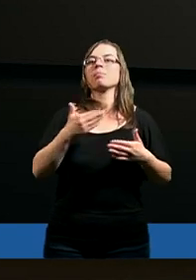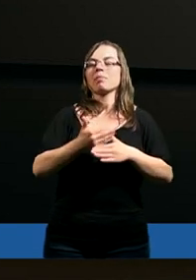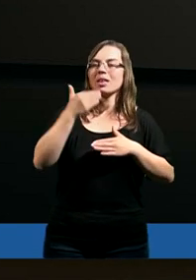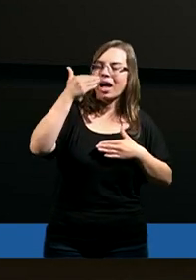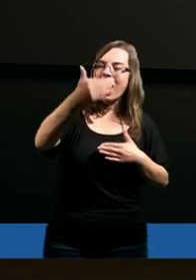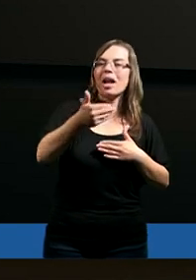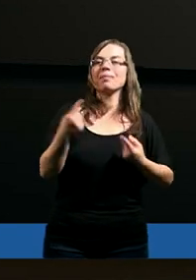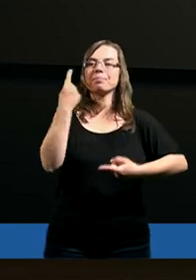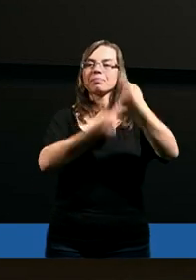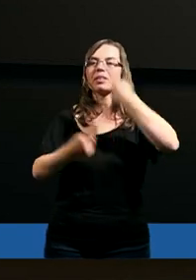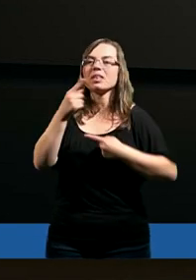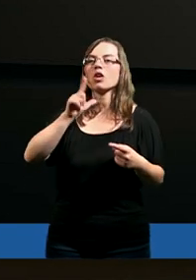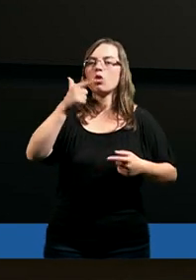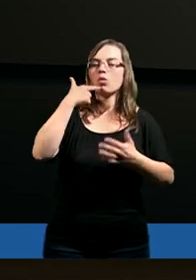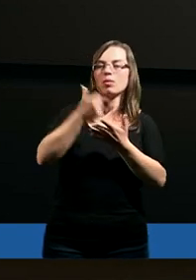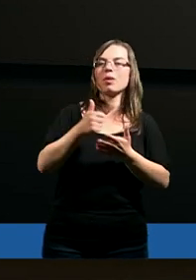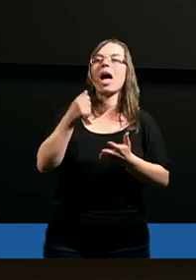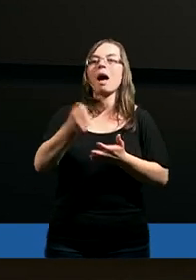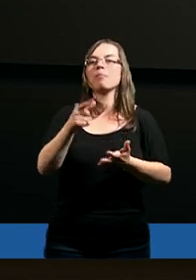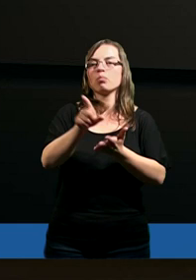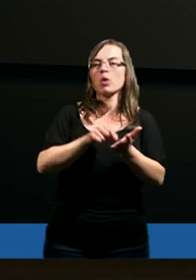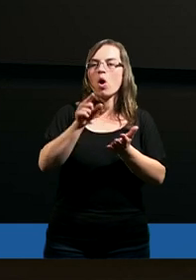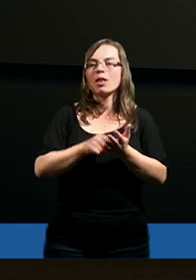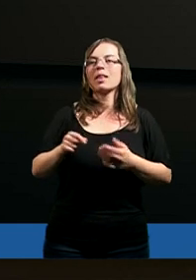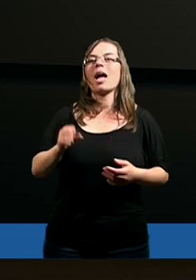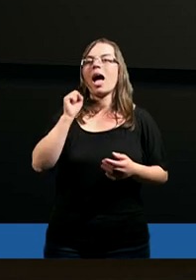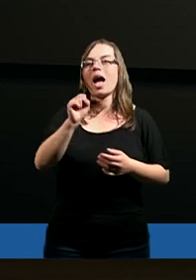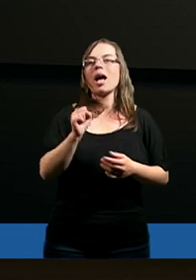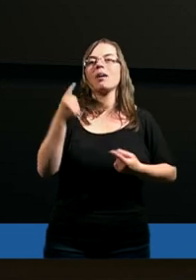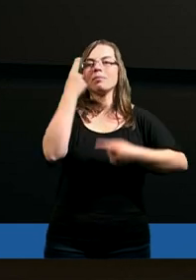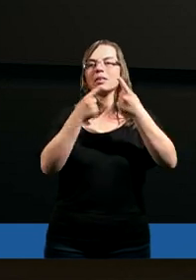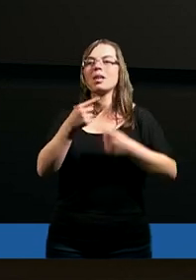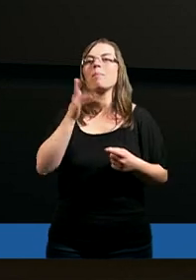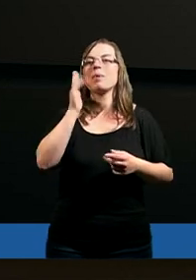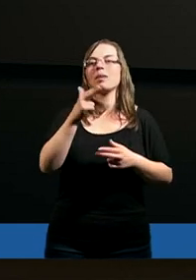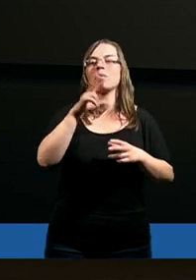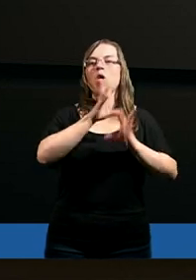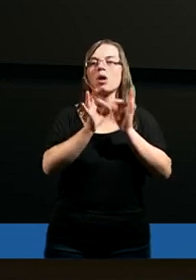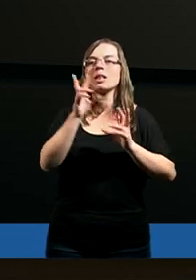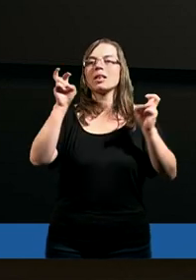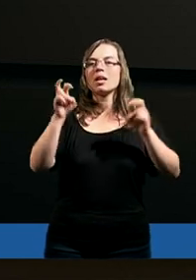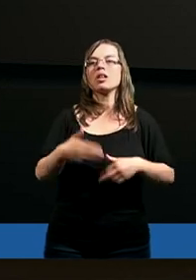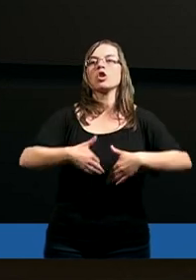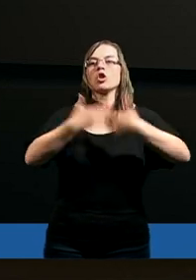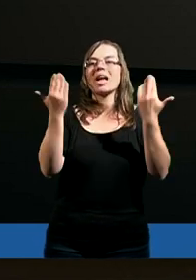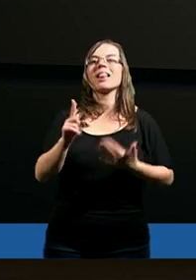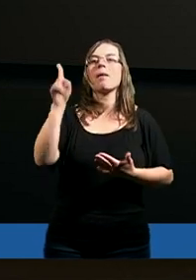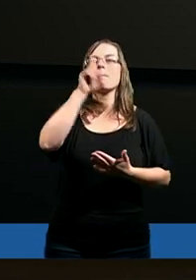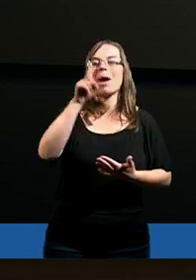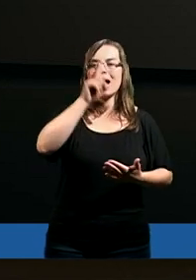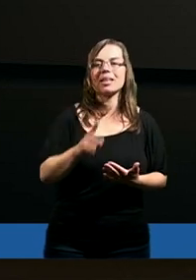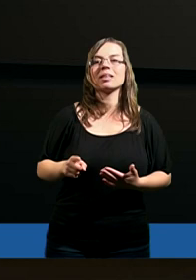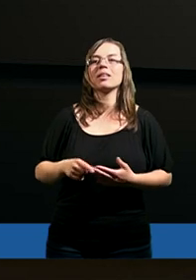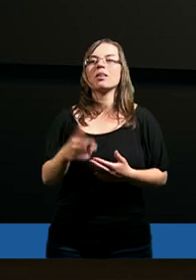też dalej rozważane drugi list apostoła Piotra, a rozważanie będzie miało ogólny tytuł Dzień